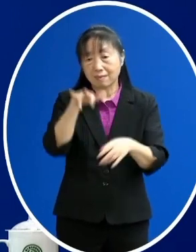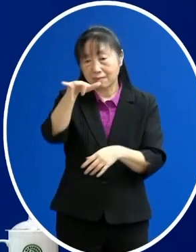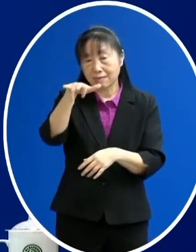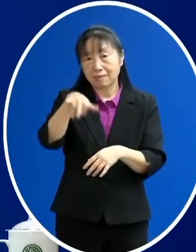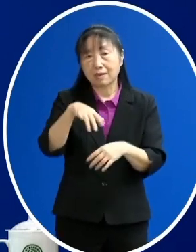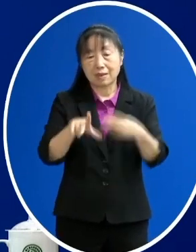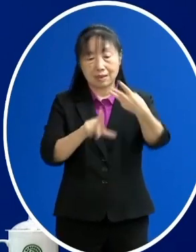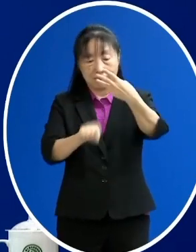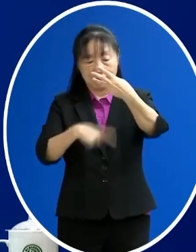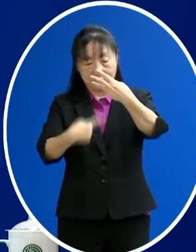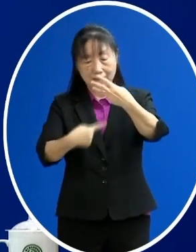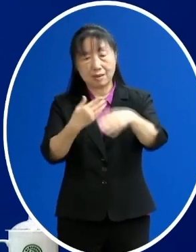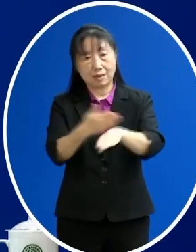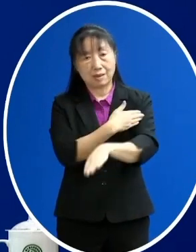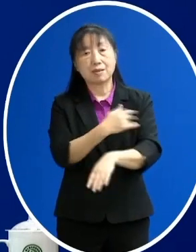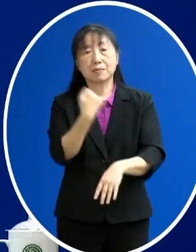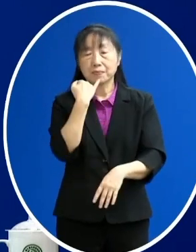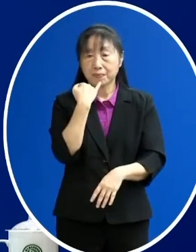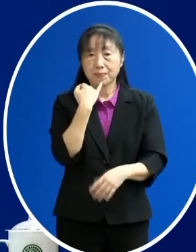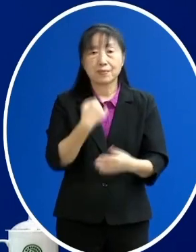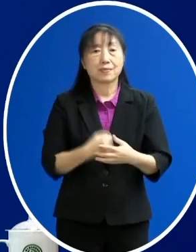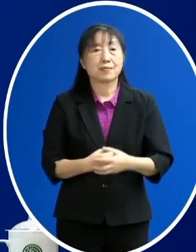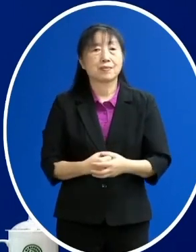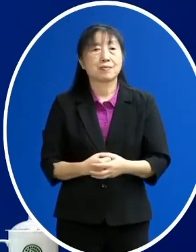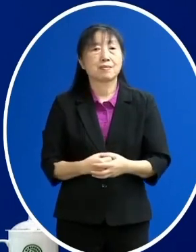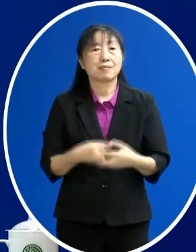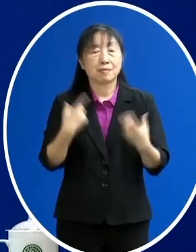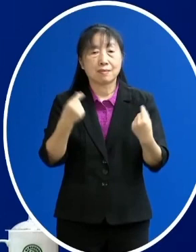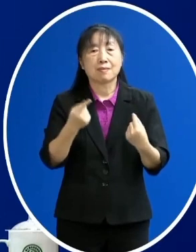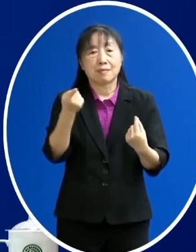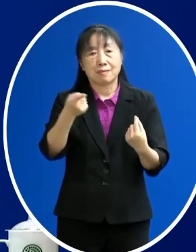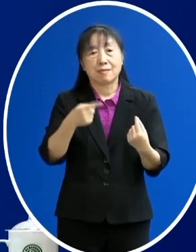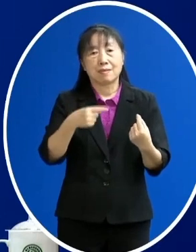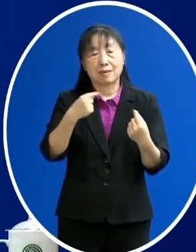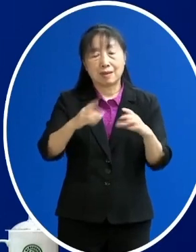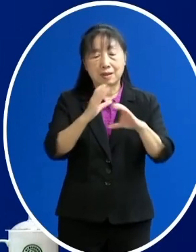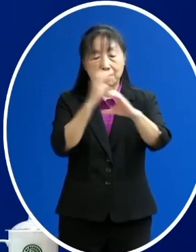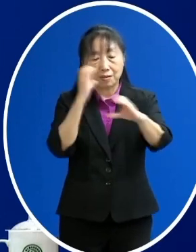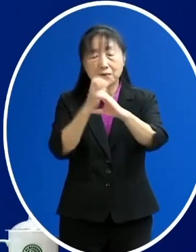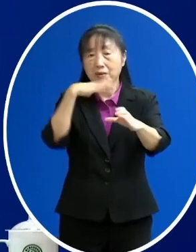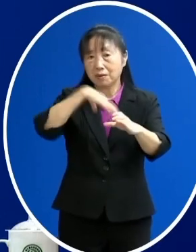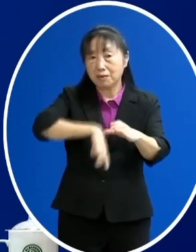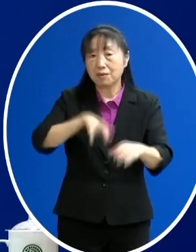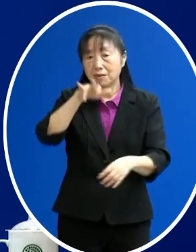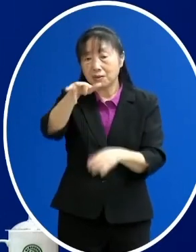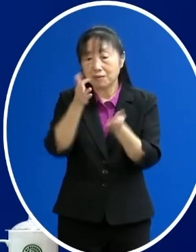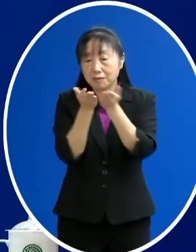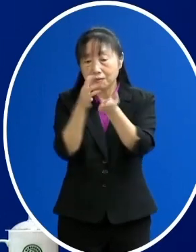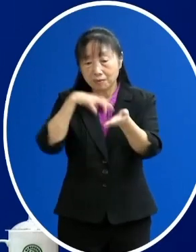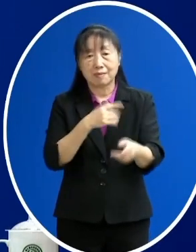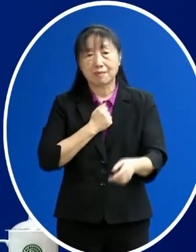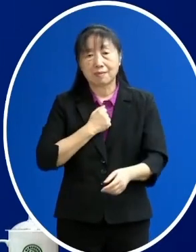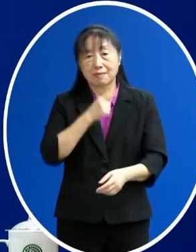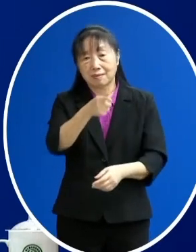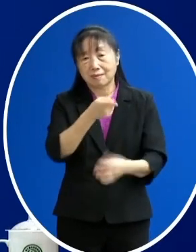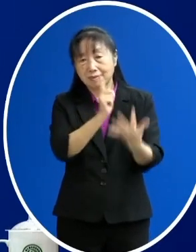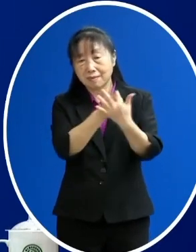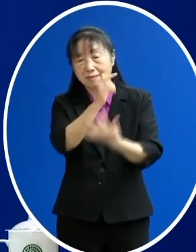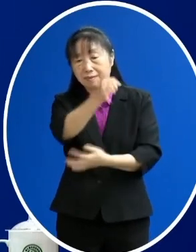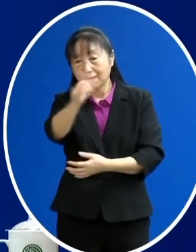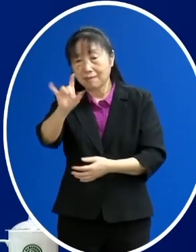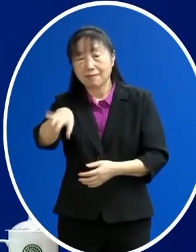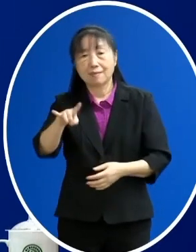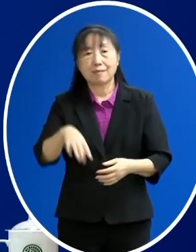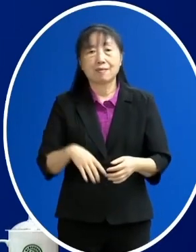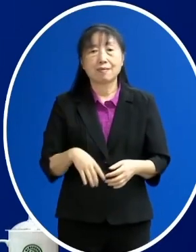從3月1號開始可以開放在運聚上車廂船舶舶航空器上可以開放來飲食那宴席